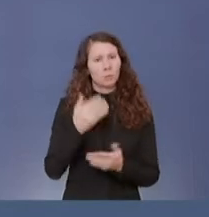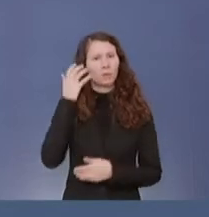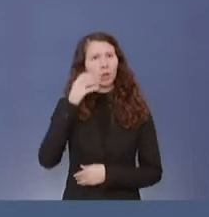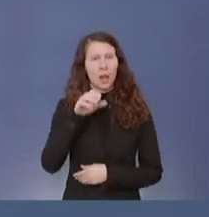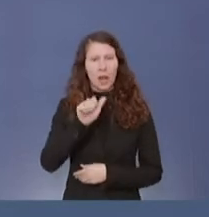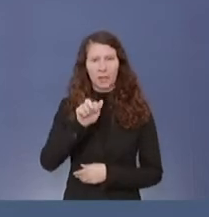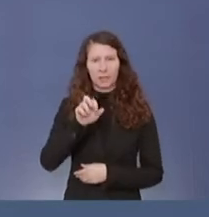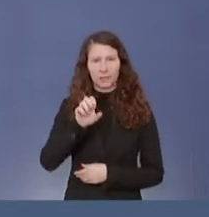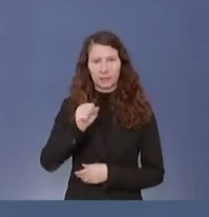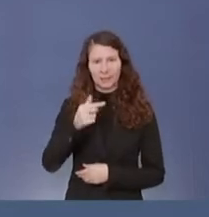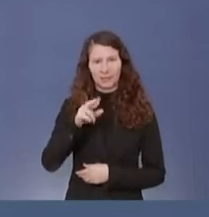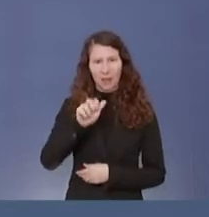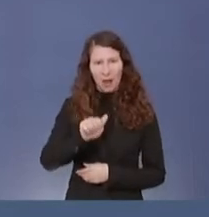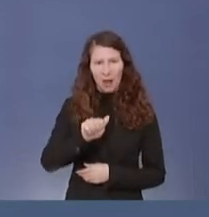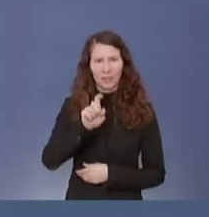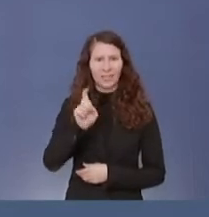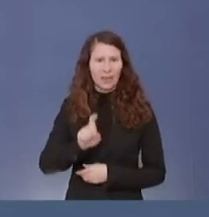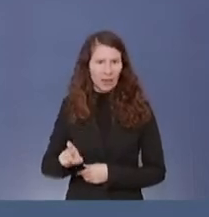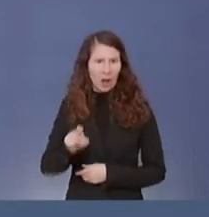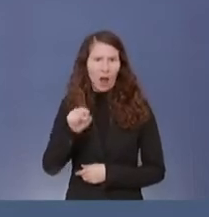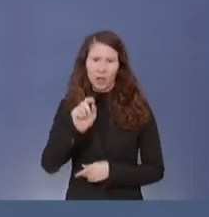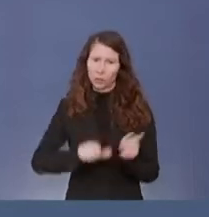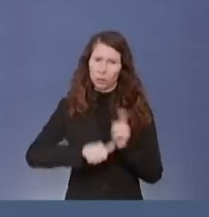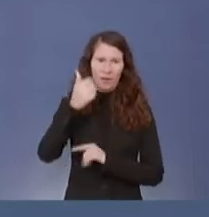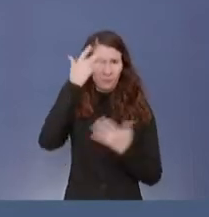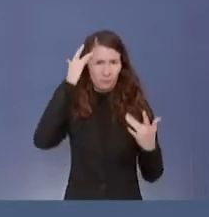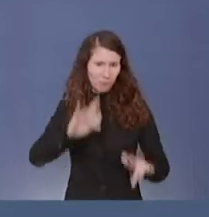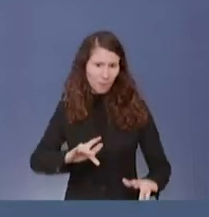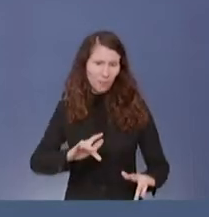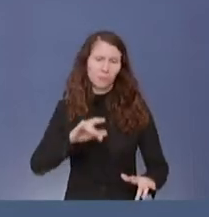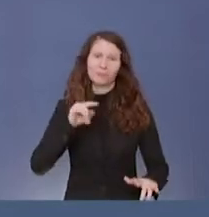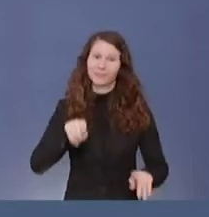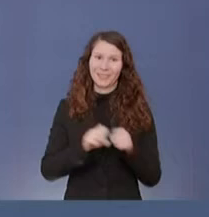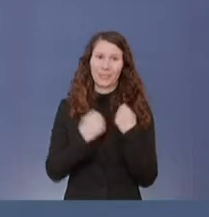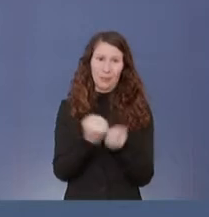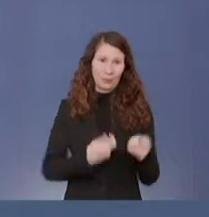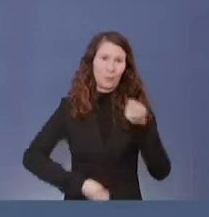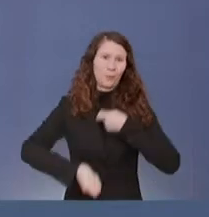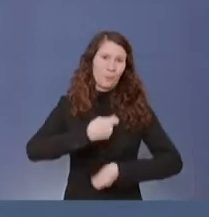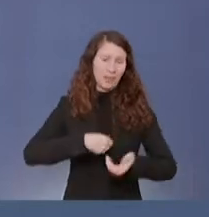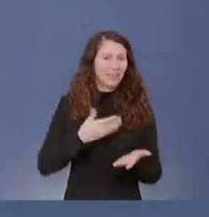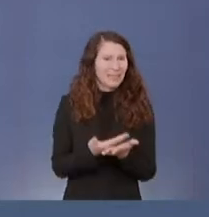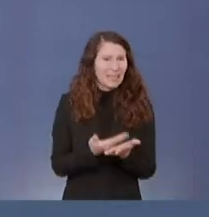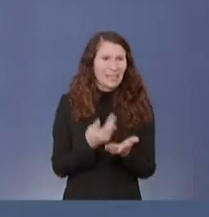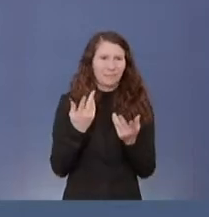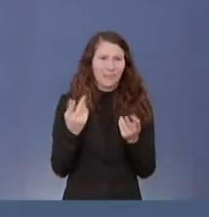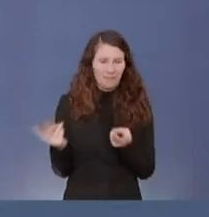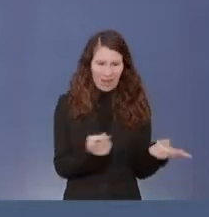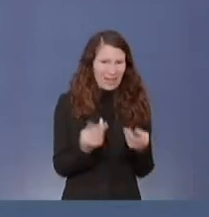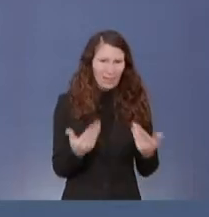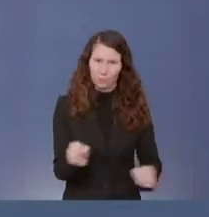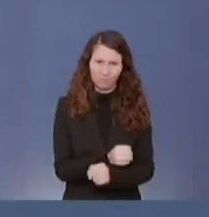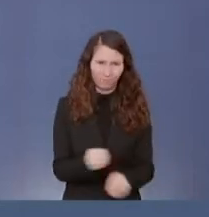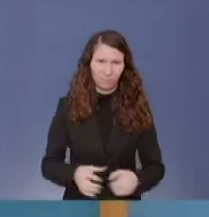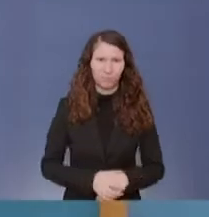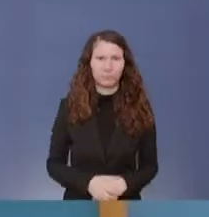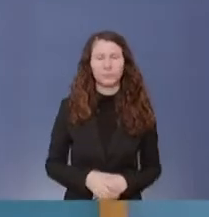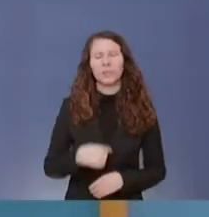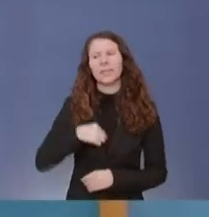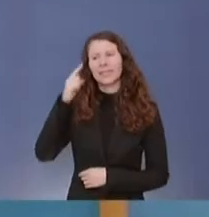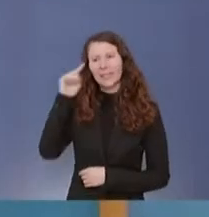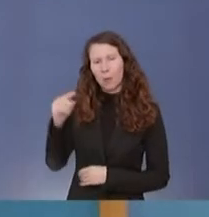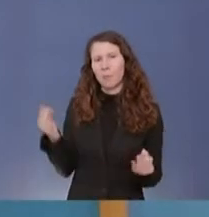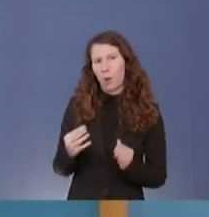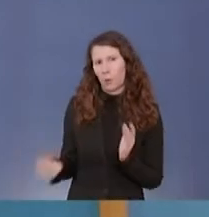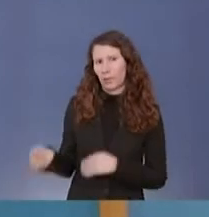Ziel gekommen wäre, hätte das ganz anders ausgesehen. Also das können Sie so nicht vergleichen. Ich denke, man muss auch hinzufügen,